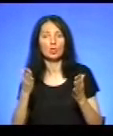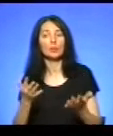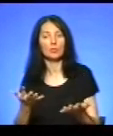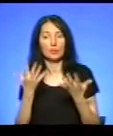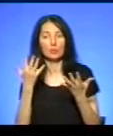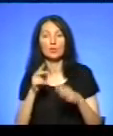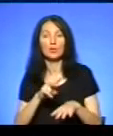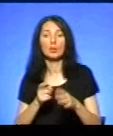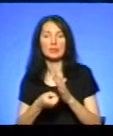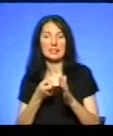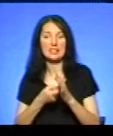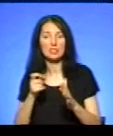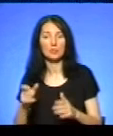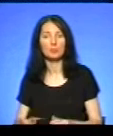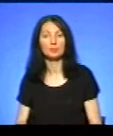встановлюють слідчі.